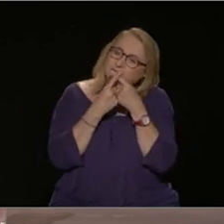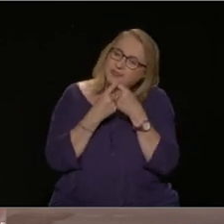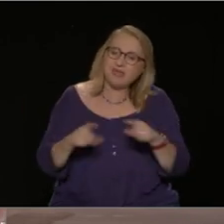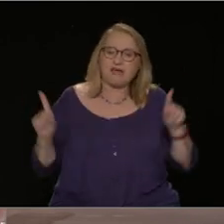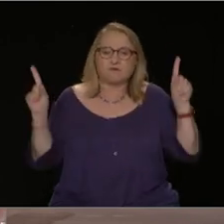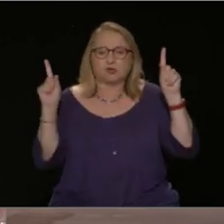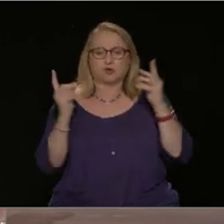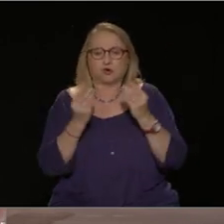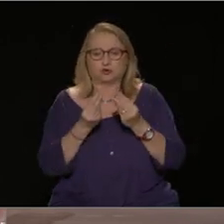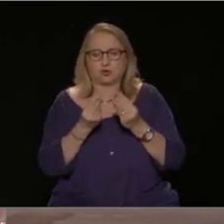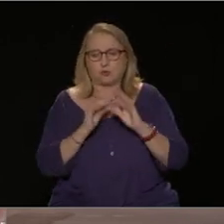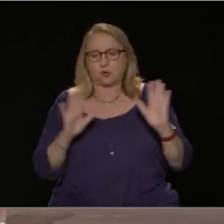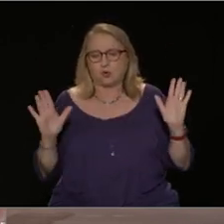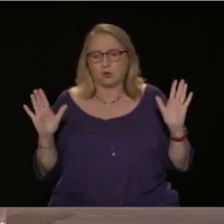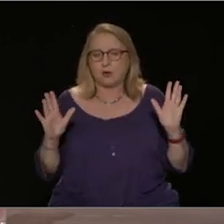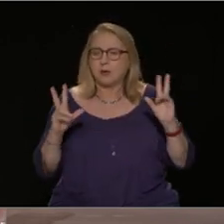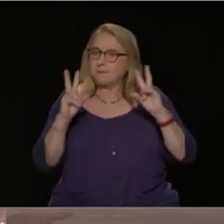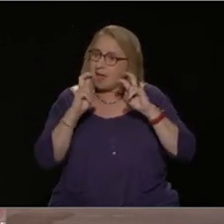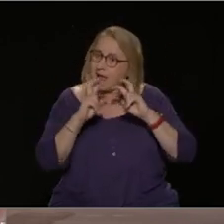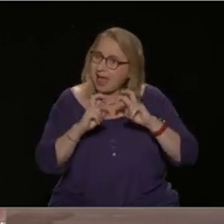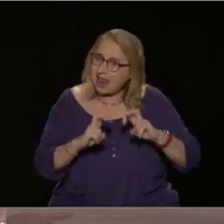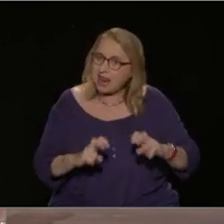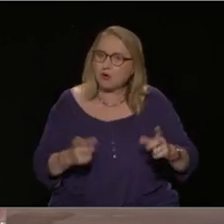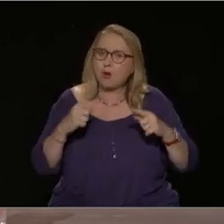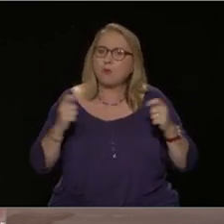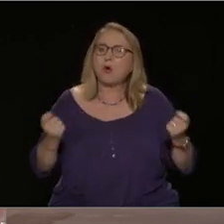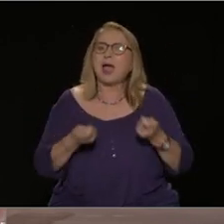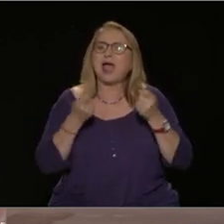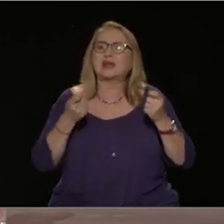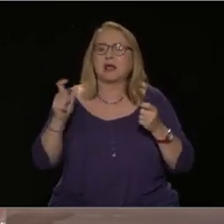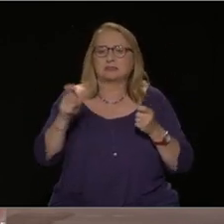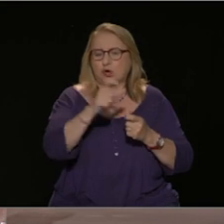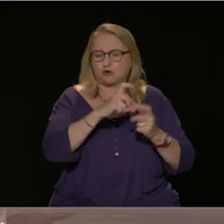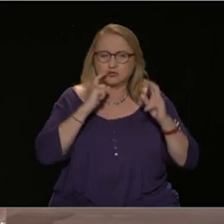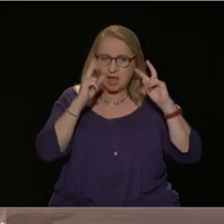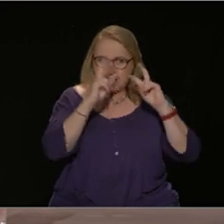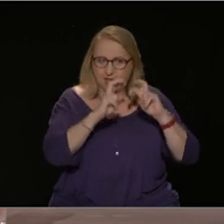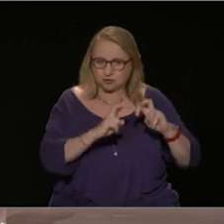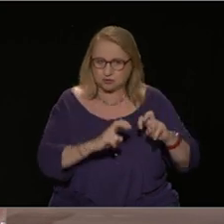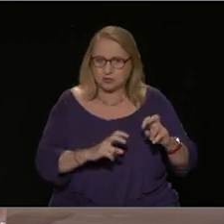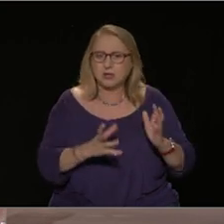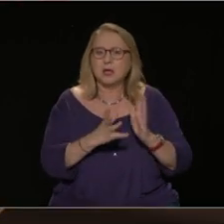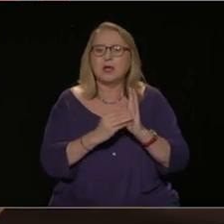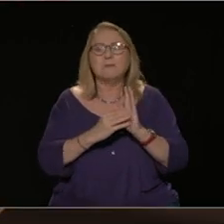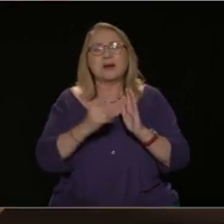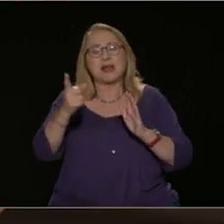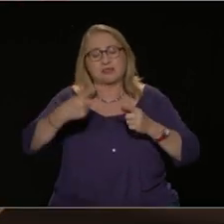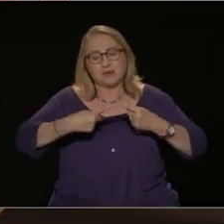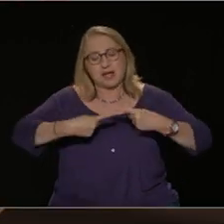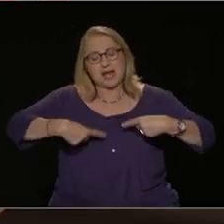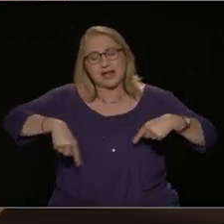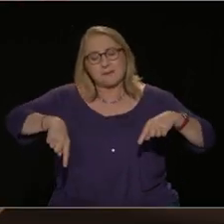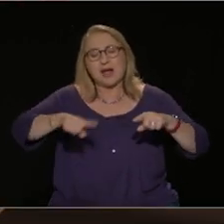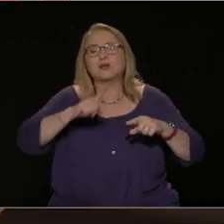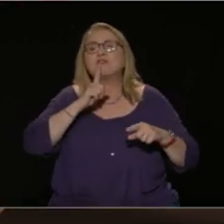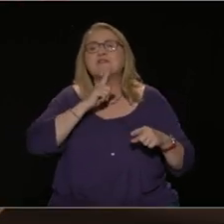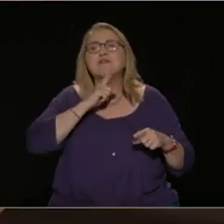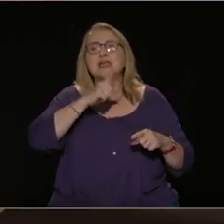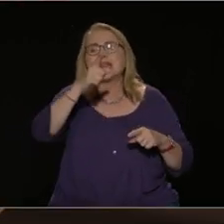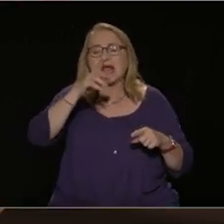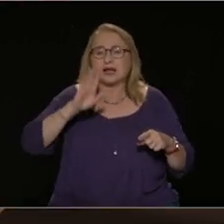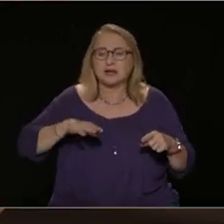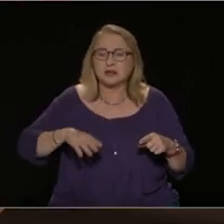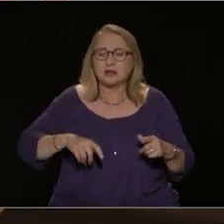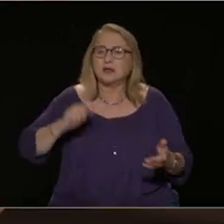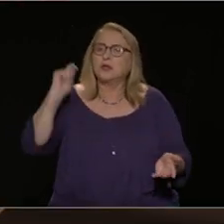με εργατικό έλεγχο. Δηλαδή δεν μπορούμε να πανηγυρίζουμε, επειδή για παράδειγμα το λιμάνι του Ιρακλείου το πήρε ο Όμιλος